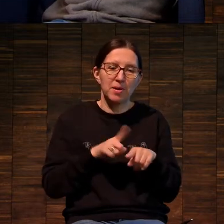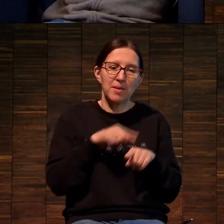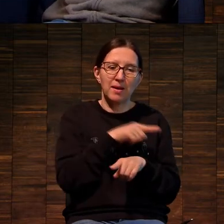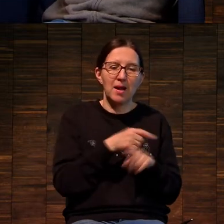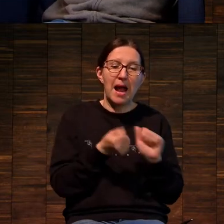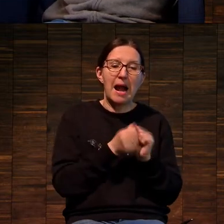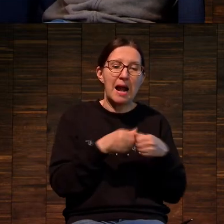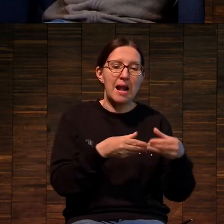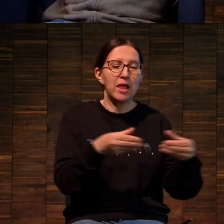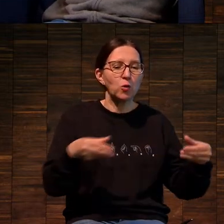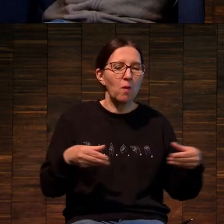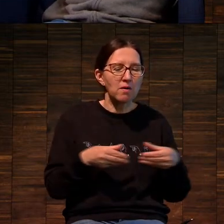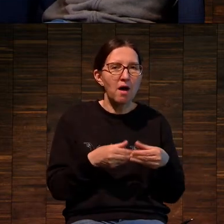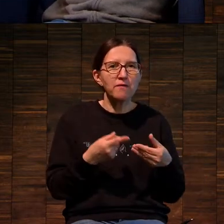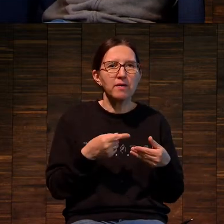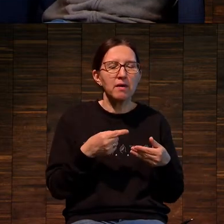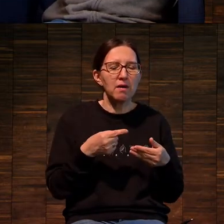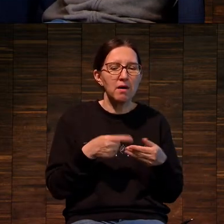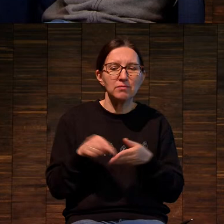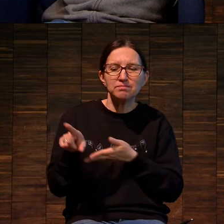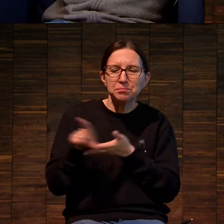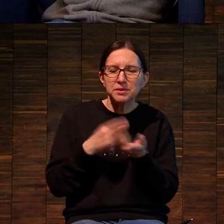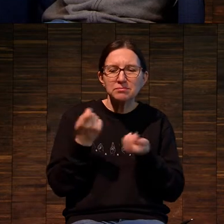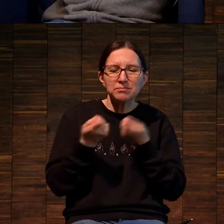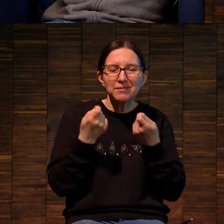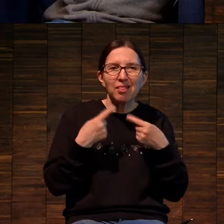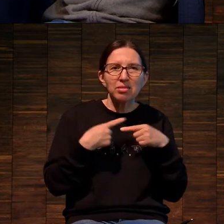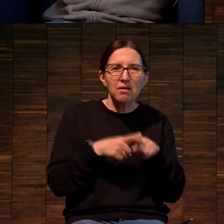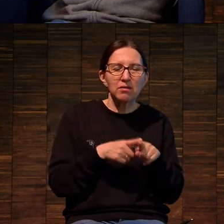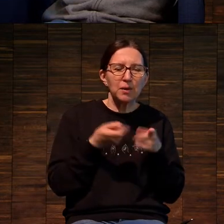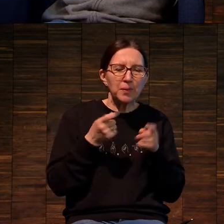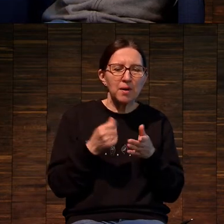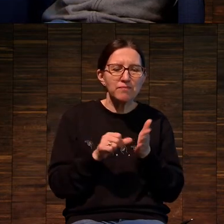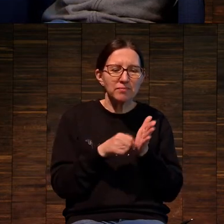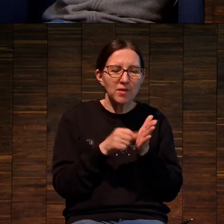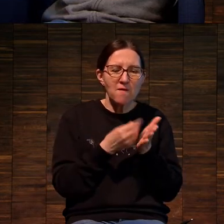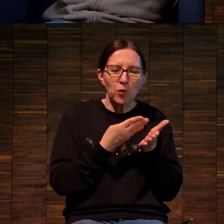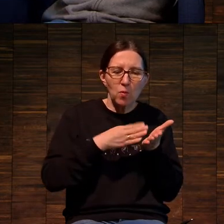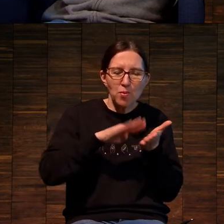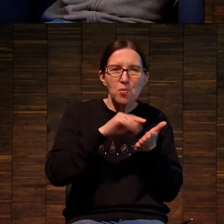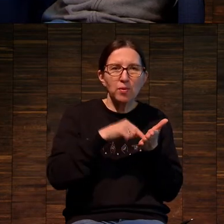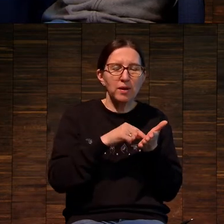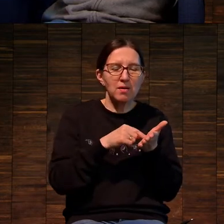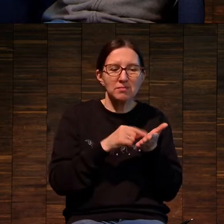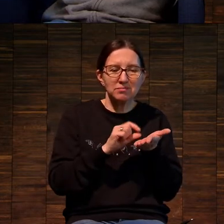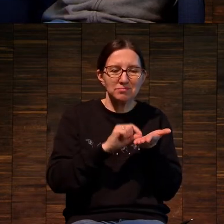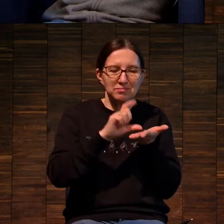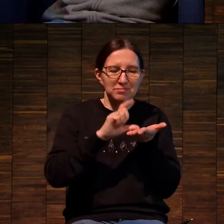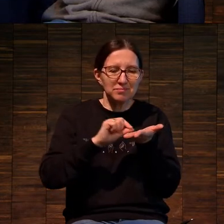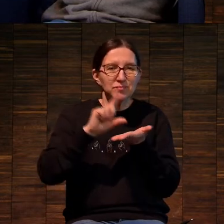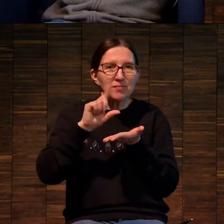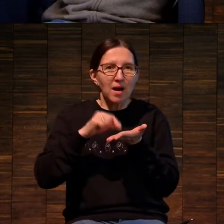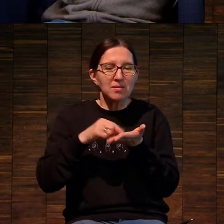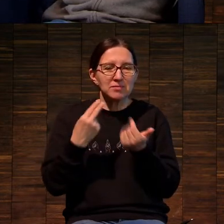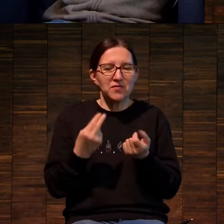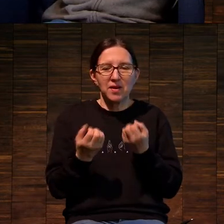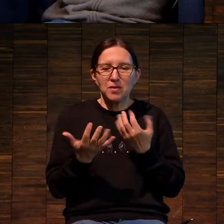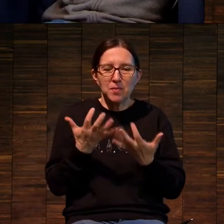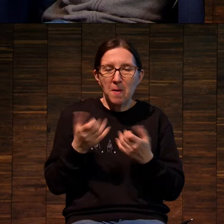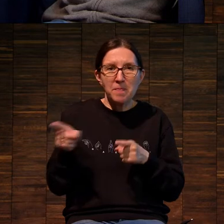высокую печать или глубокую печать, потому что глубокая печать, она имеет высоту красочного слоя, довольно большую.